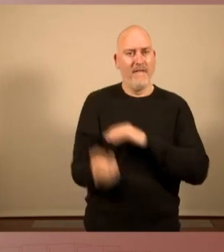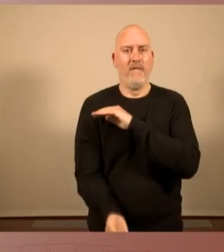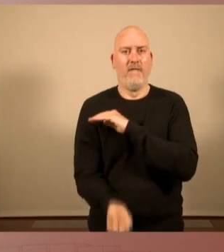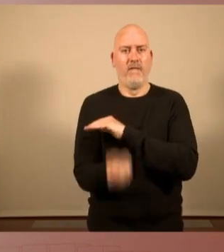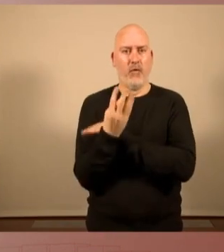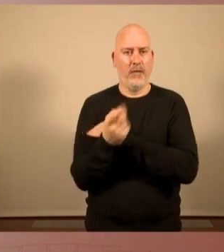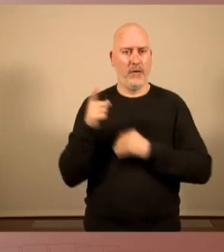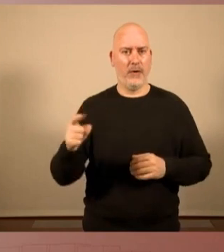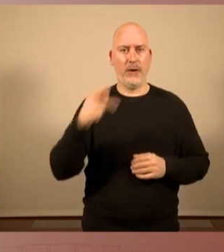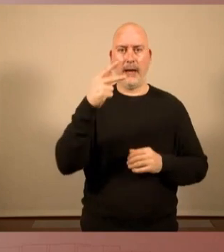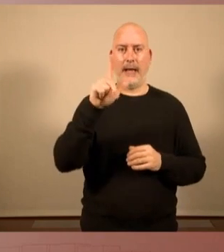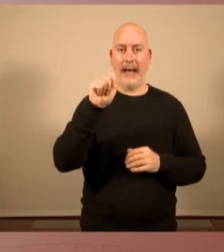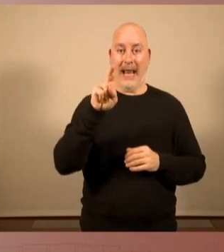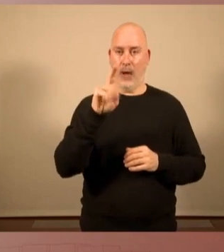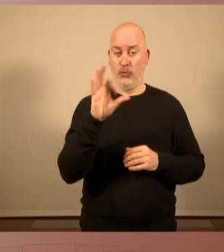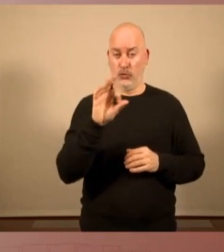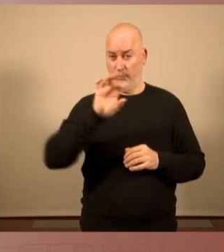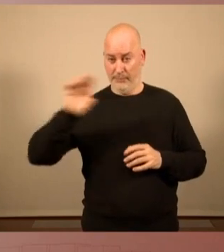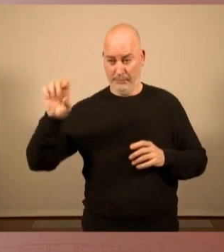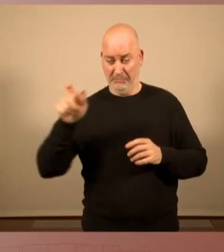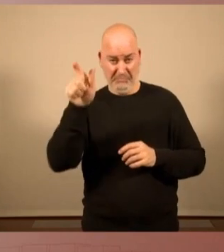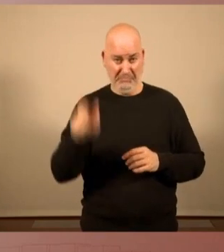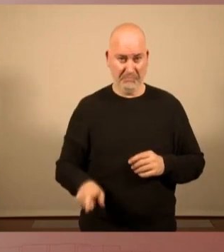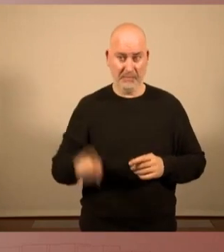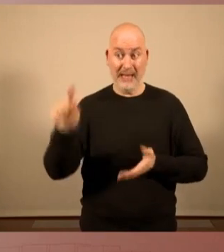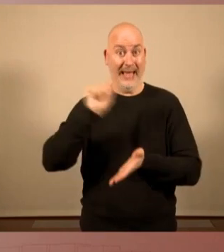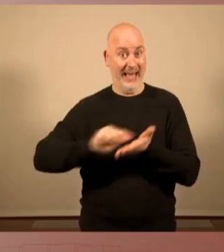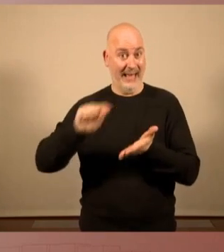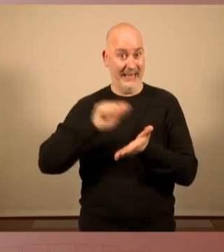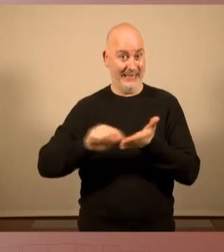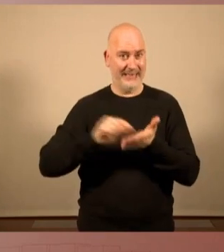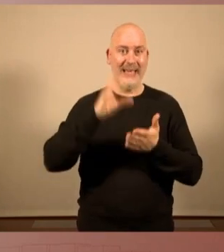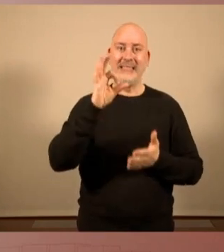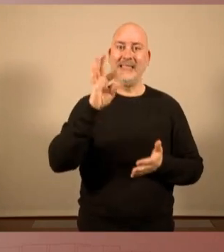Klaus Schwab, autor de Stakerholder.